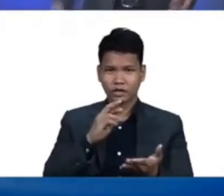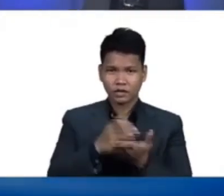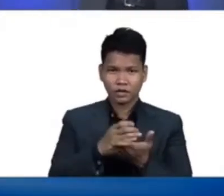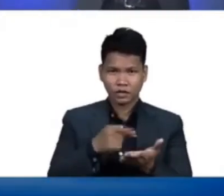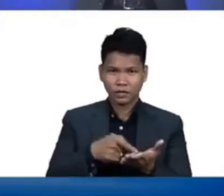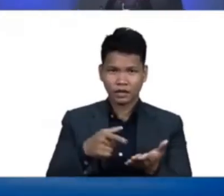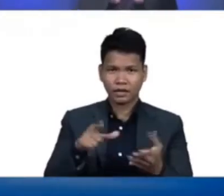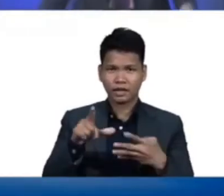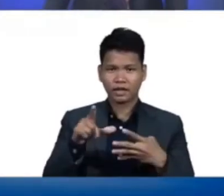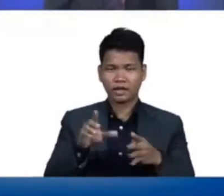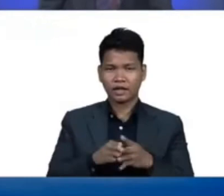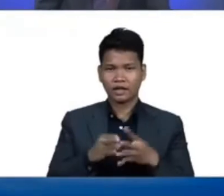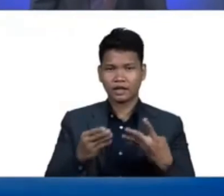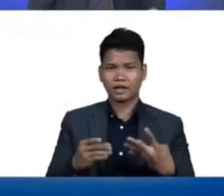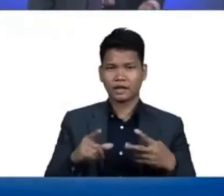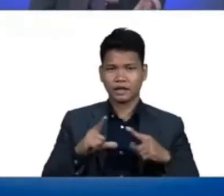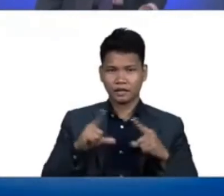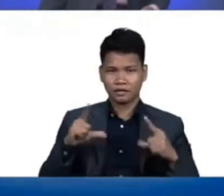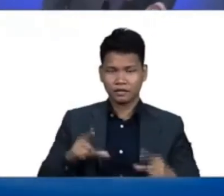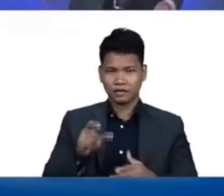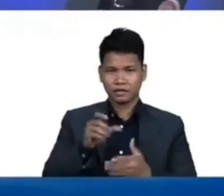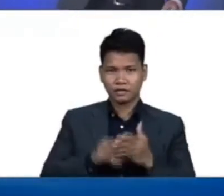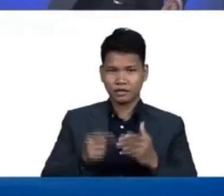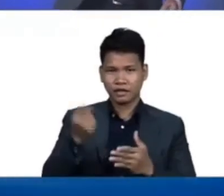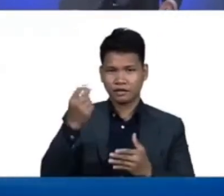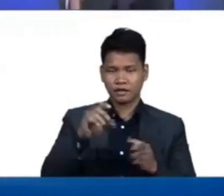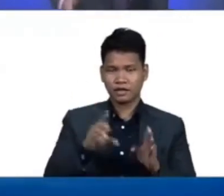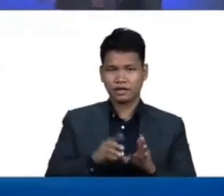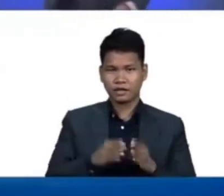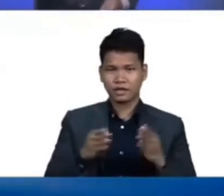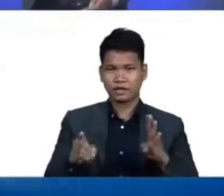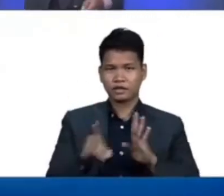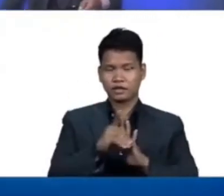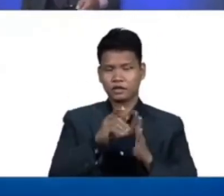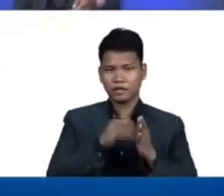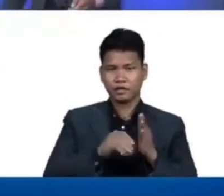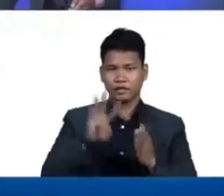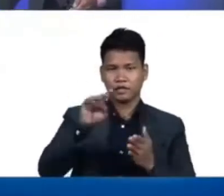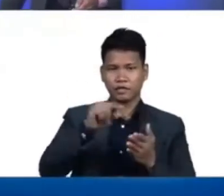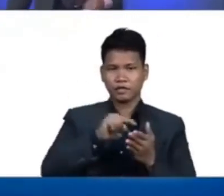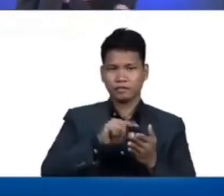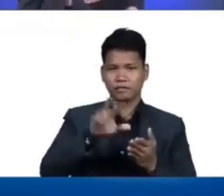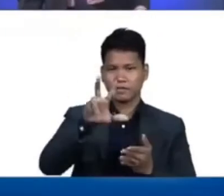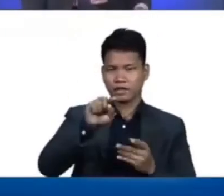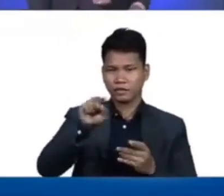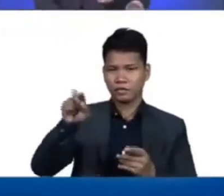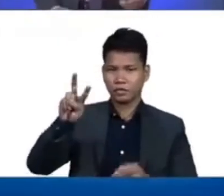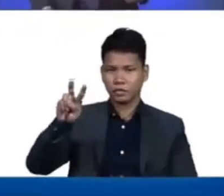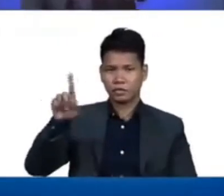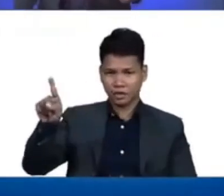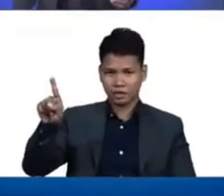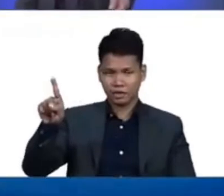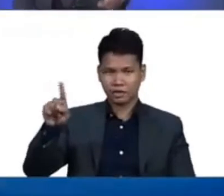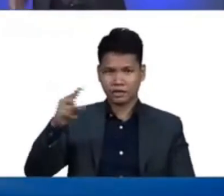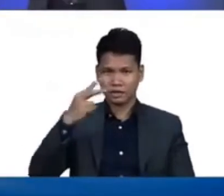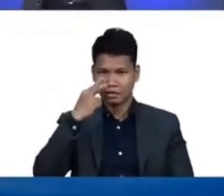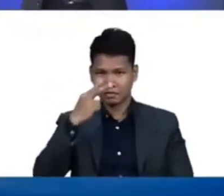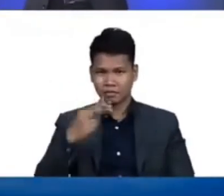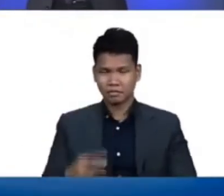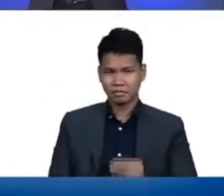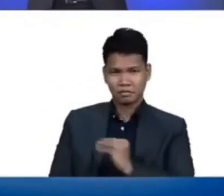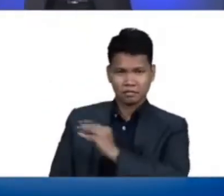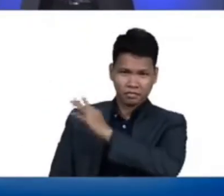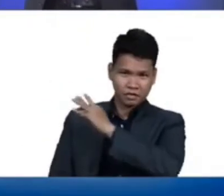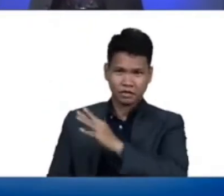and in the book of Deuteronomy chapter 14 verses 3 to 21. Kung titignan po natin mula sa